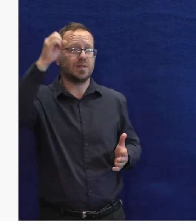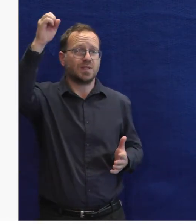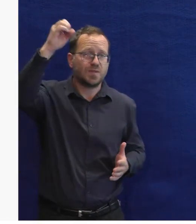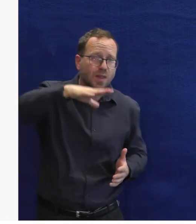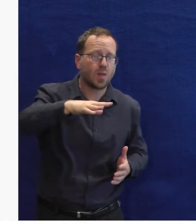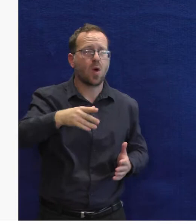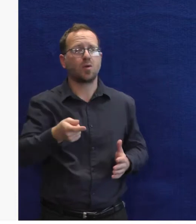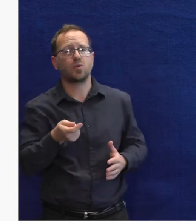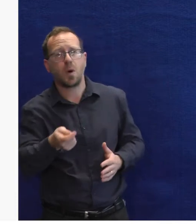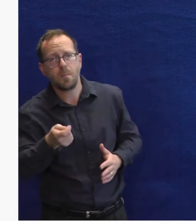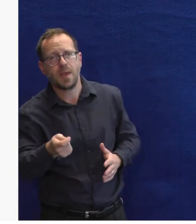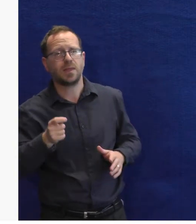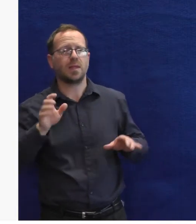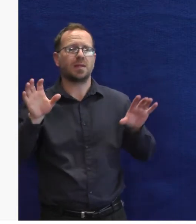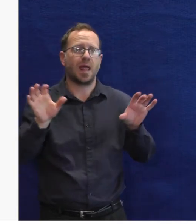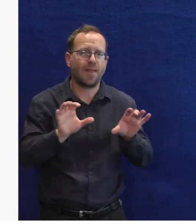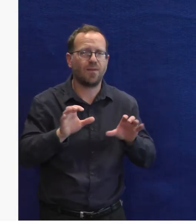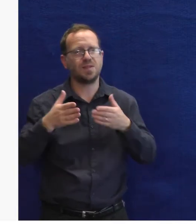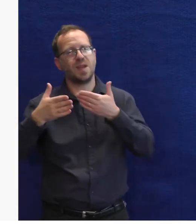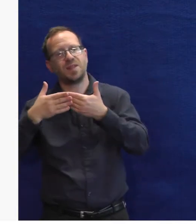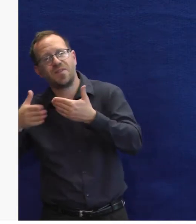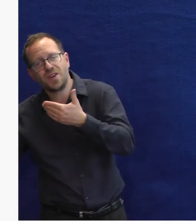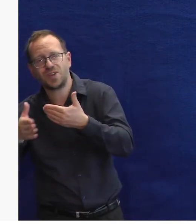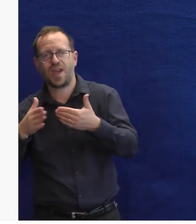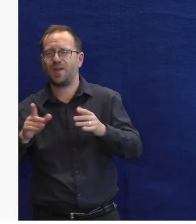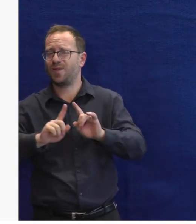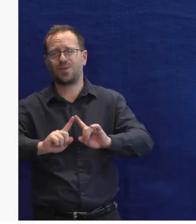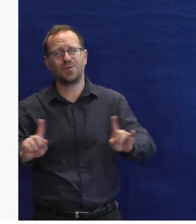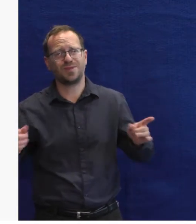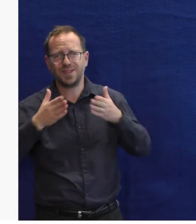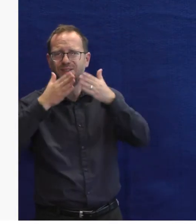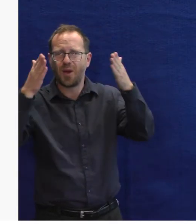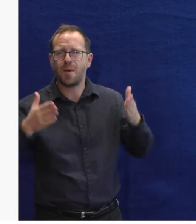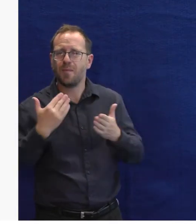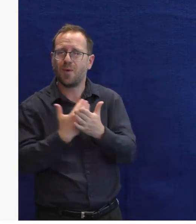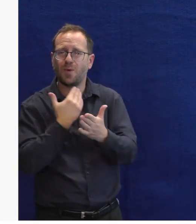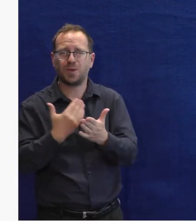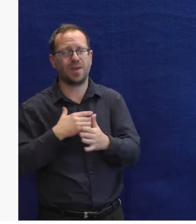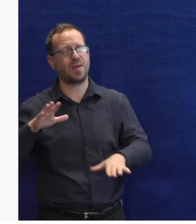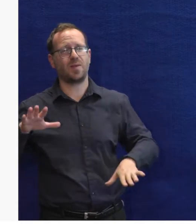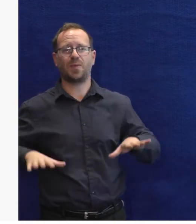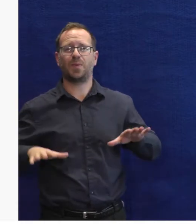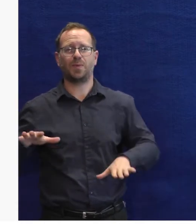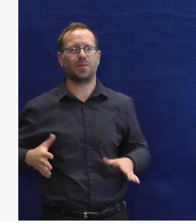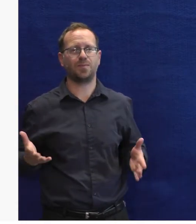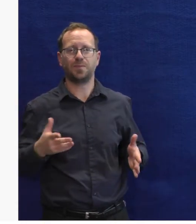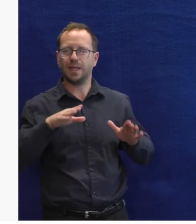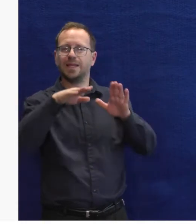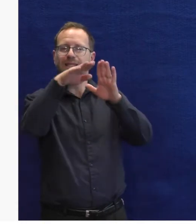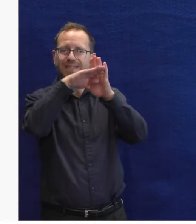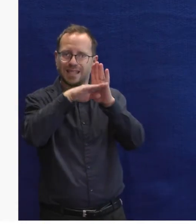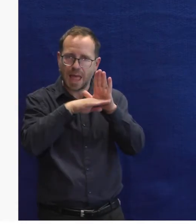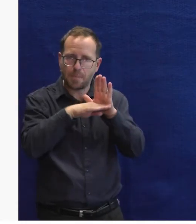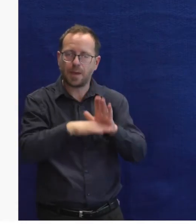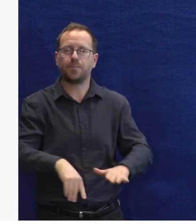dveře, světla, topení, rolety, některé spotřebiče, například tu televizi. Takže ten příkaz je